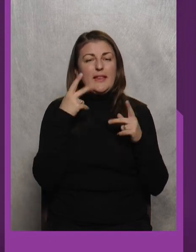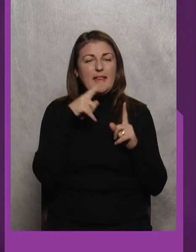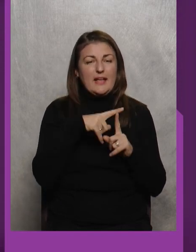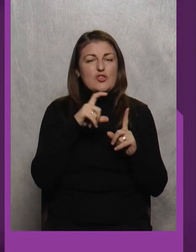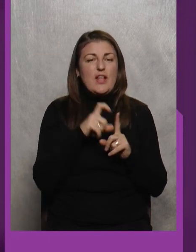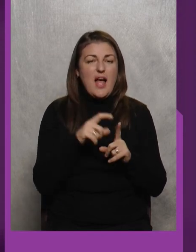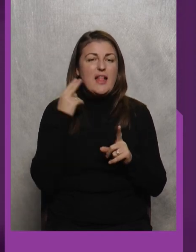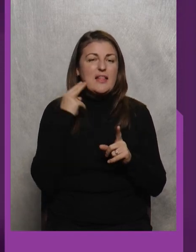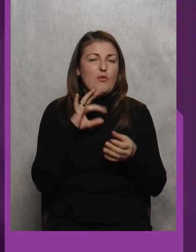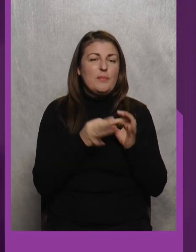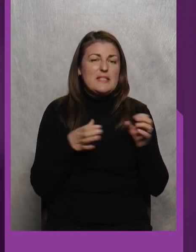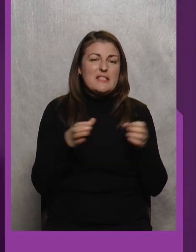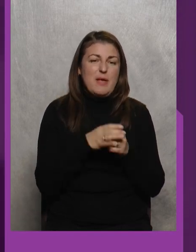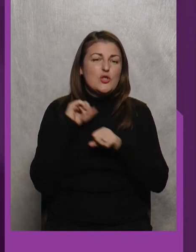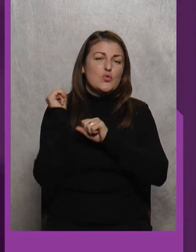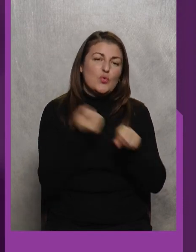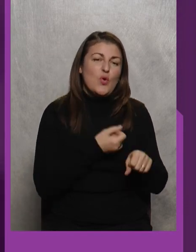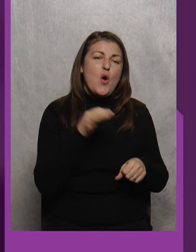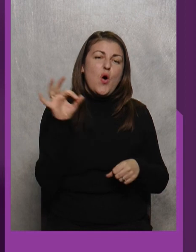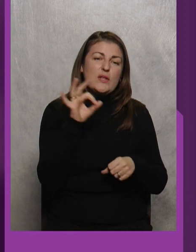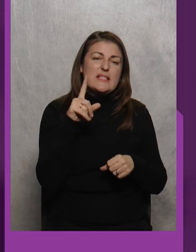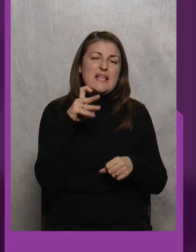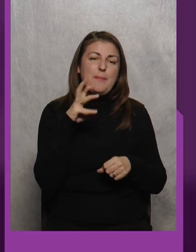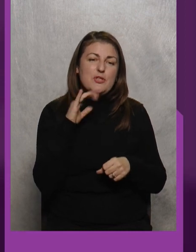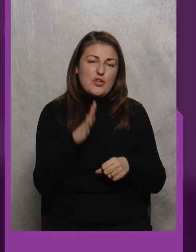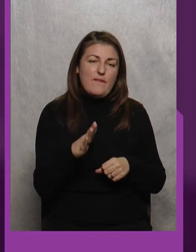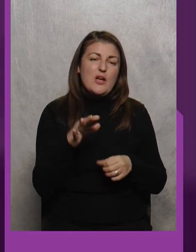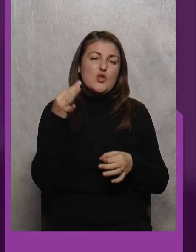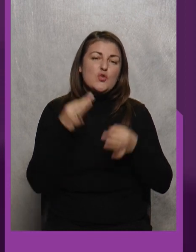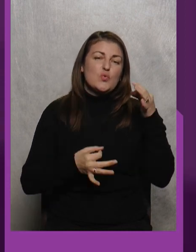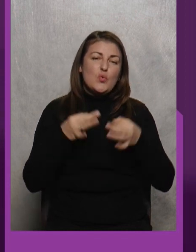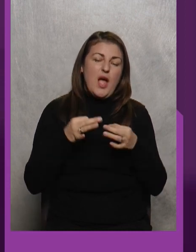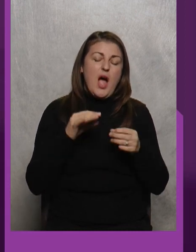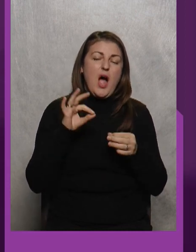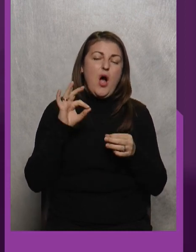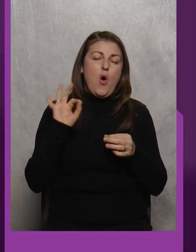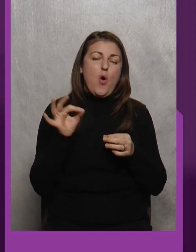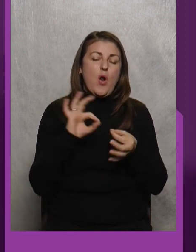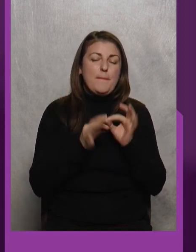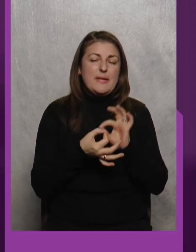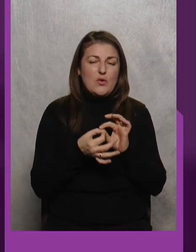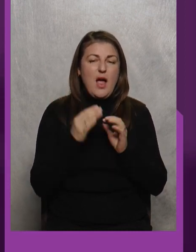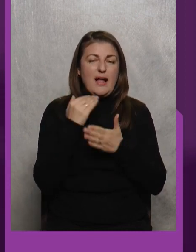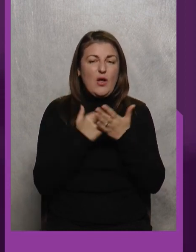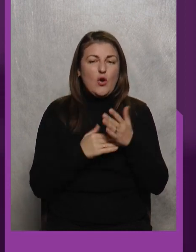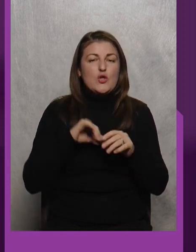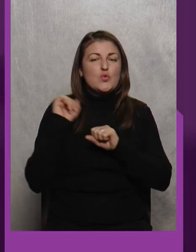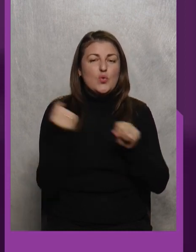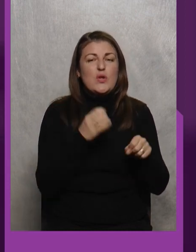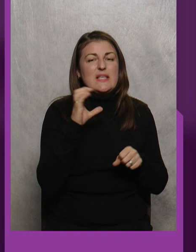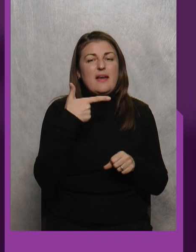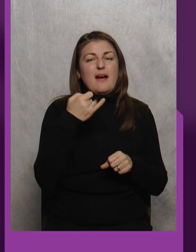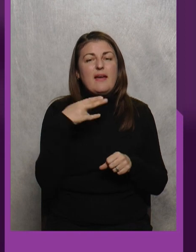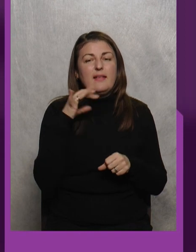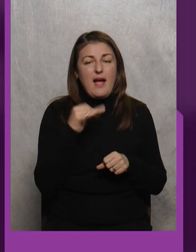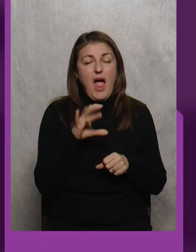делегат Деволімпійської збірної з дзюдо Олександр Земечев Суддя олімпійської категорії з дзюдо Сергій Гайдай